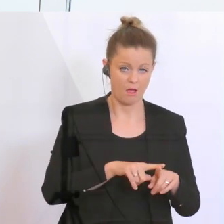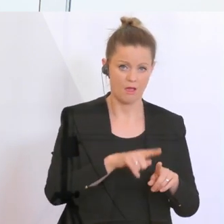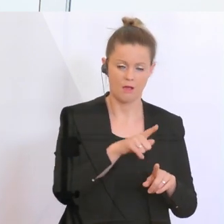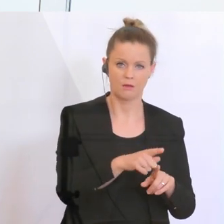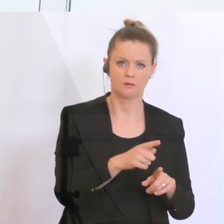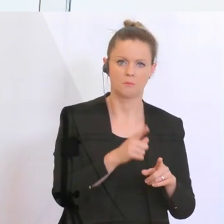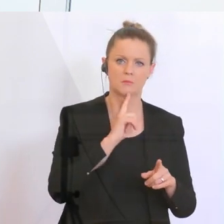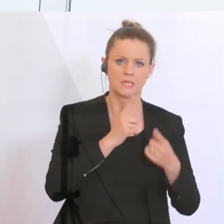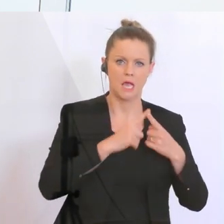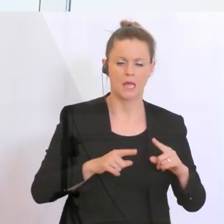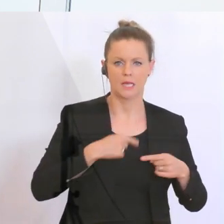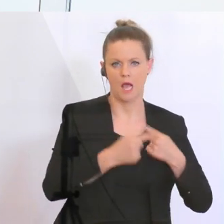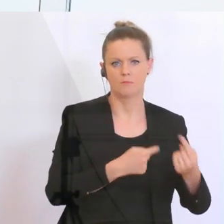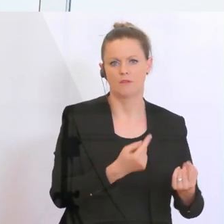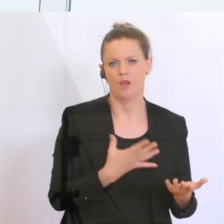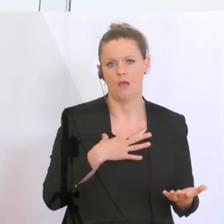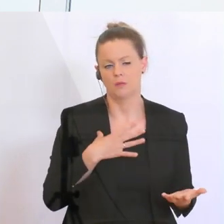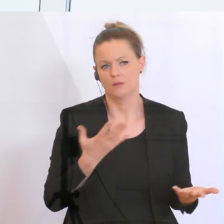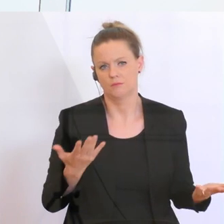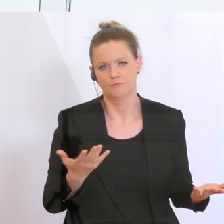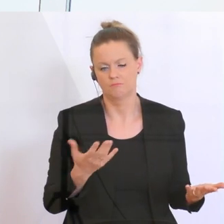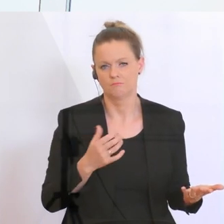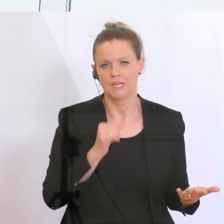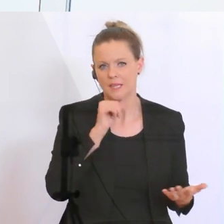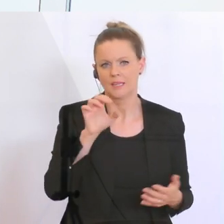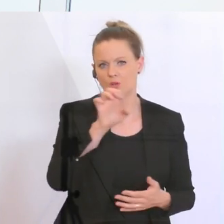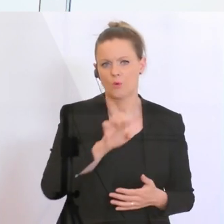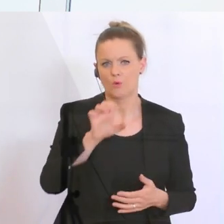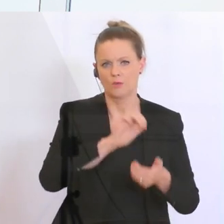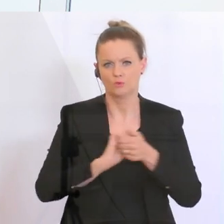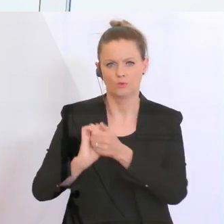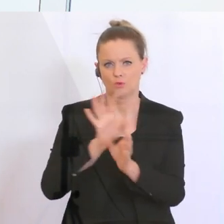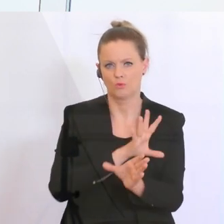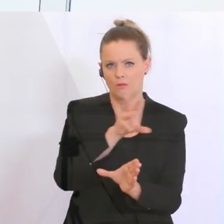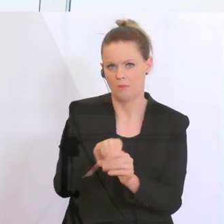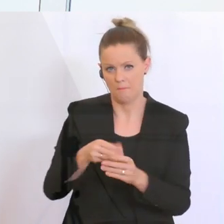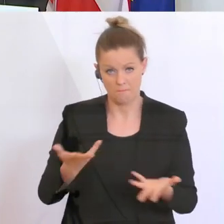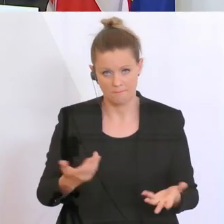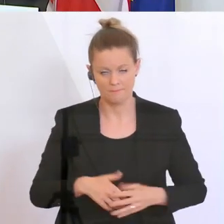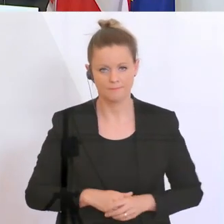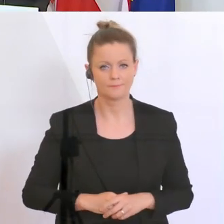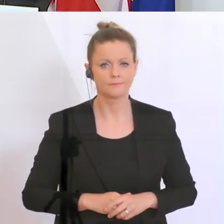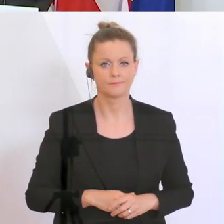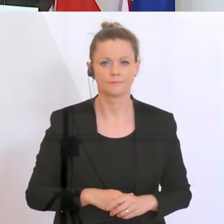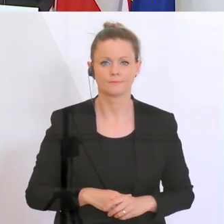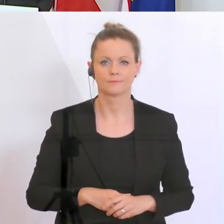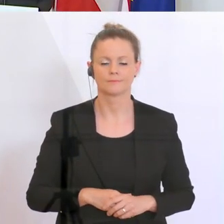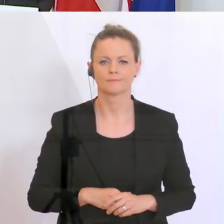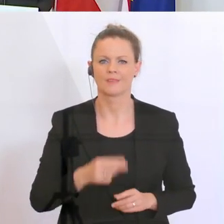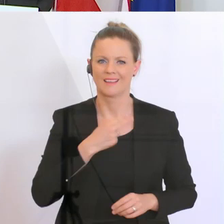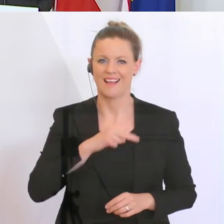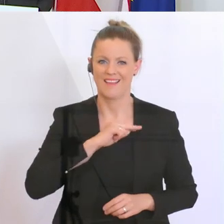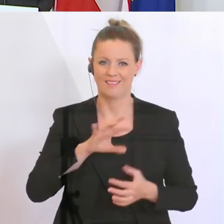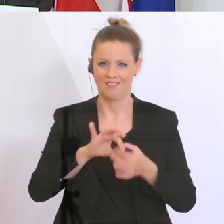anders. Aber das ist auch nicht Teil der Europäischen Union. Was die Garantieprodukte